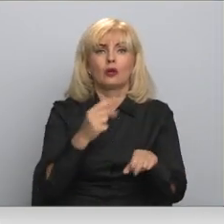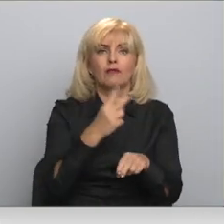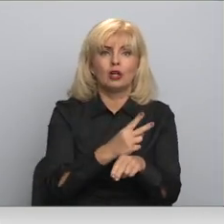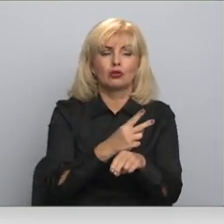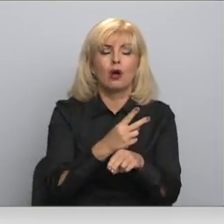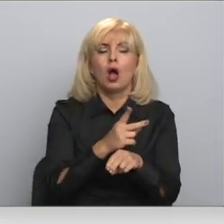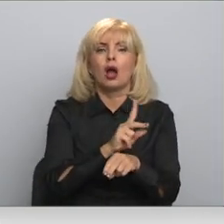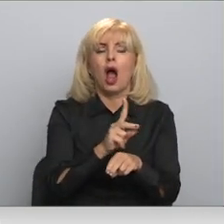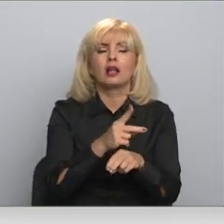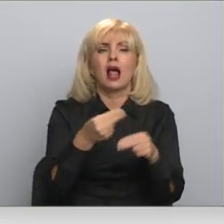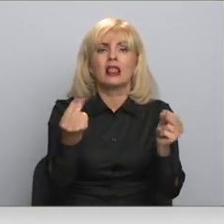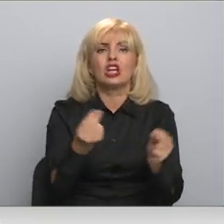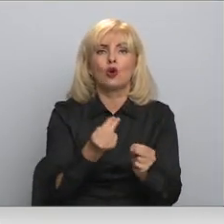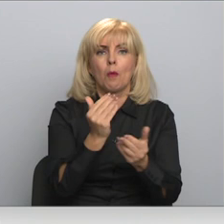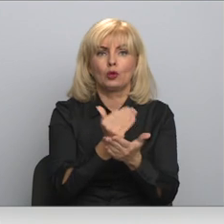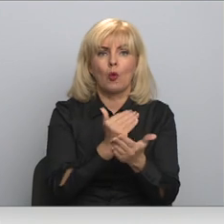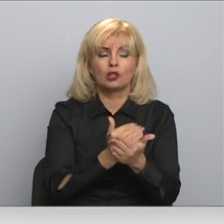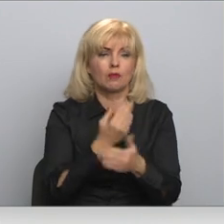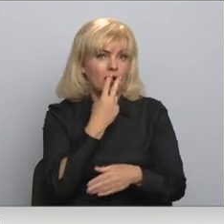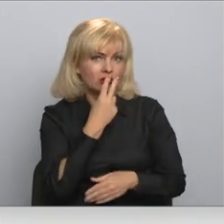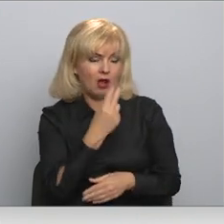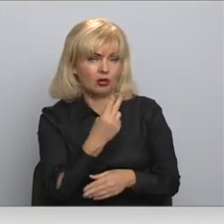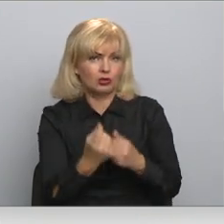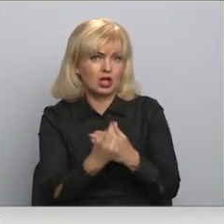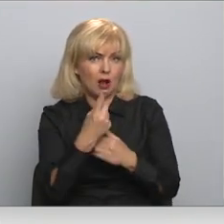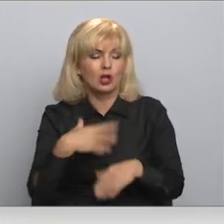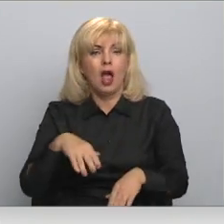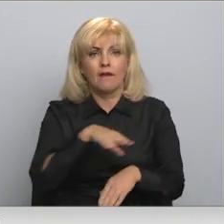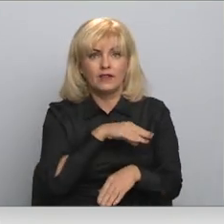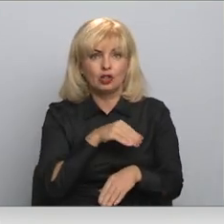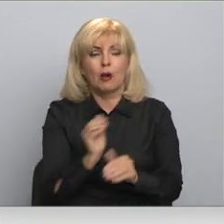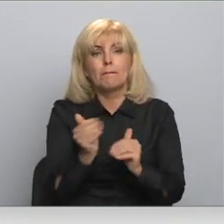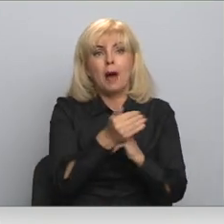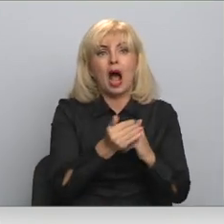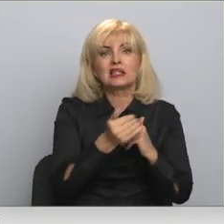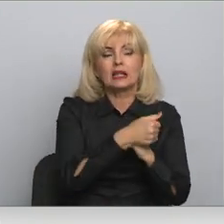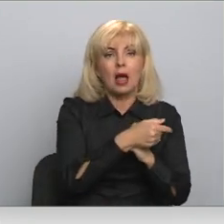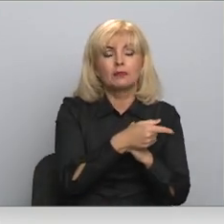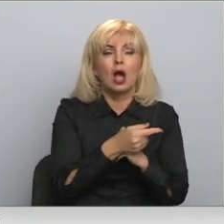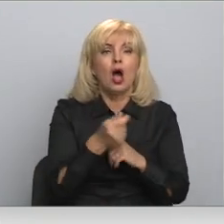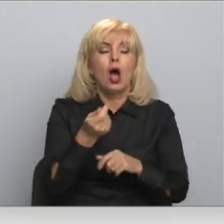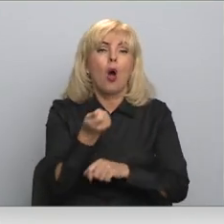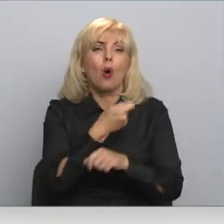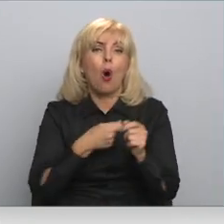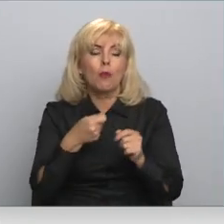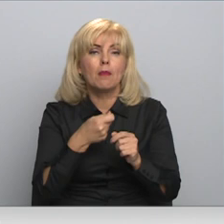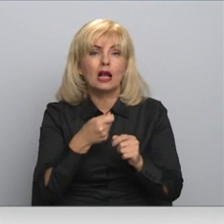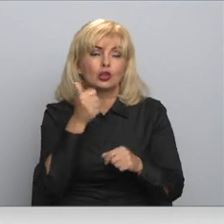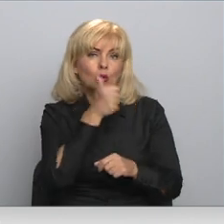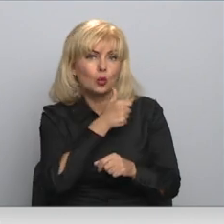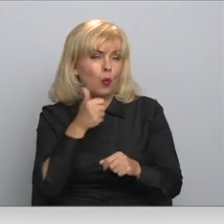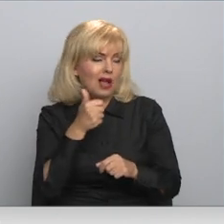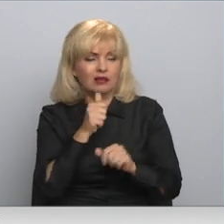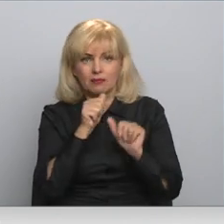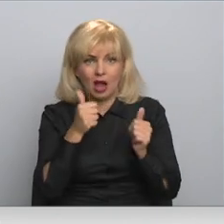līguma nosacījumas. Šeit es neredzu no tos iemeslu, ka mēs visu varam paslēptais komercijas noslēpuma plīvura. Jautājums,